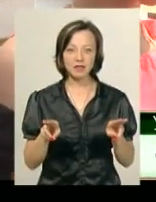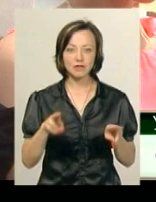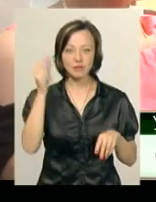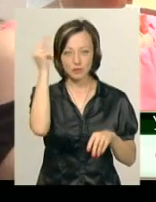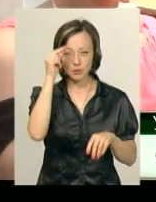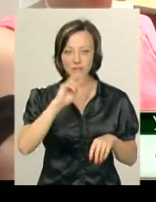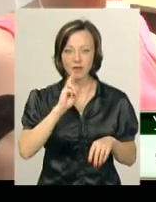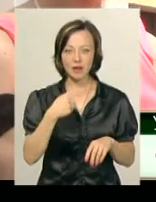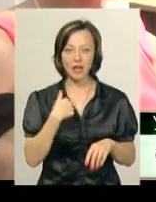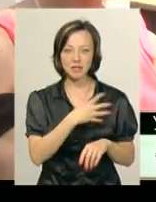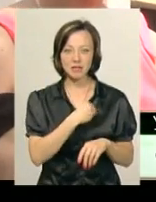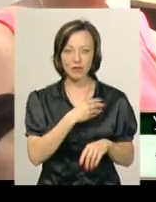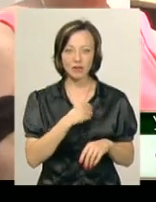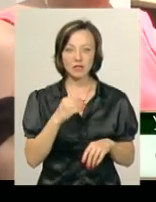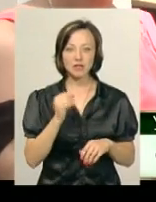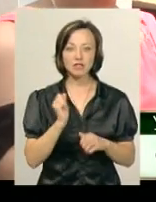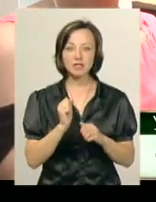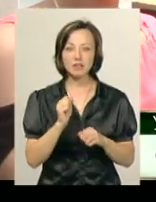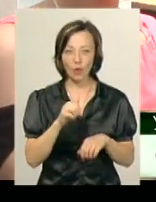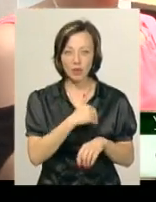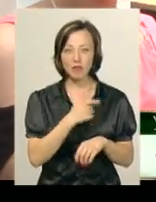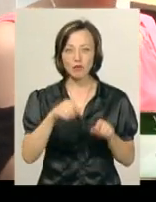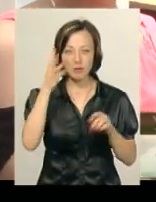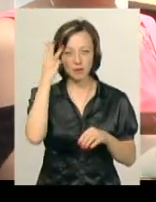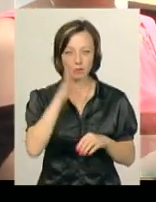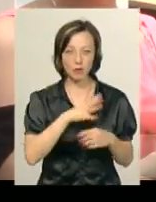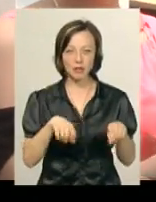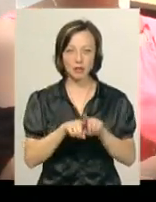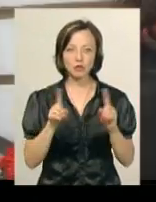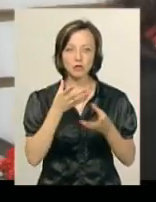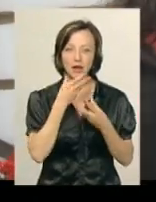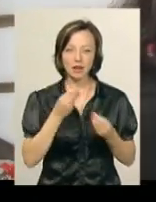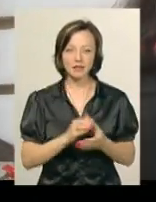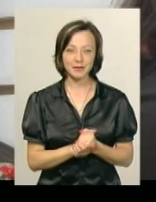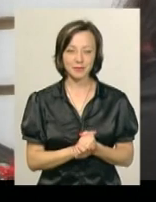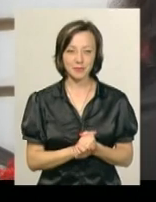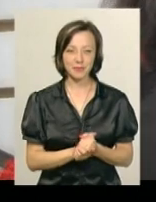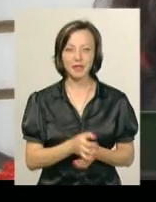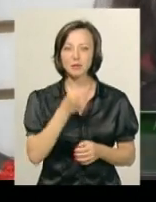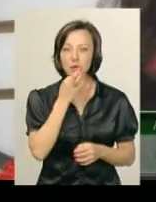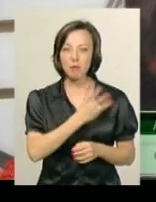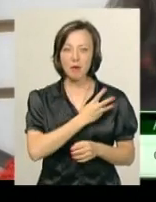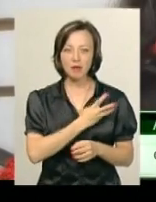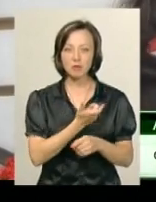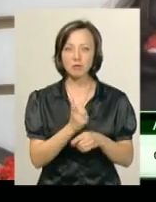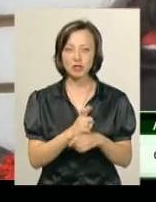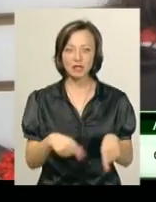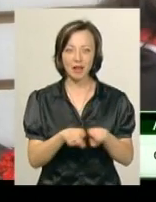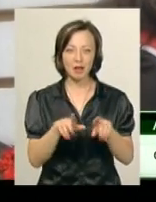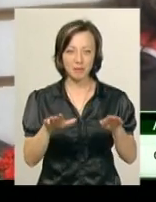Хмельницькому, саме зі Львова. І, чесно, хотіла, щоб і в Хмельницьку такі були. Дуже гарно. Сподобалось і бажано, щоб було більше таких